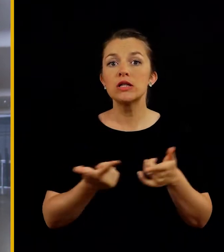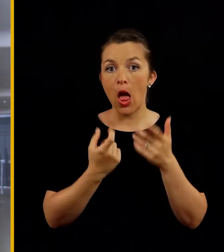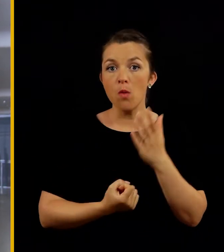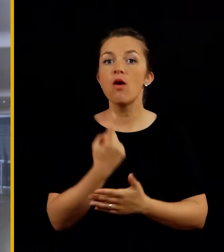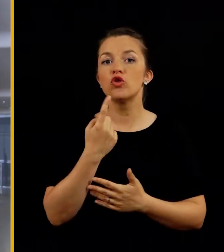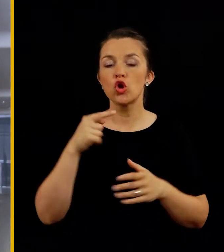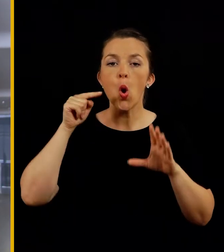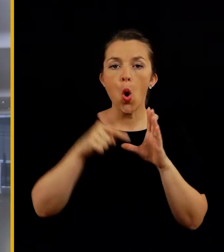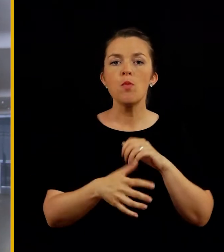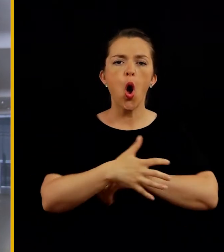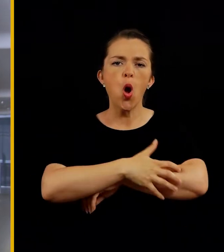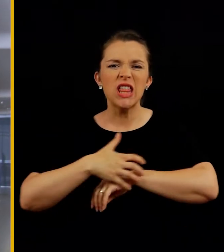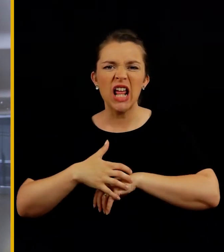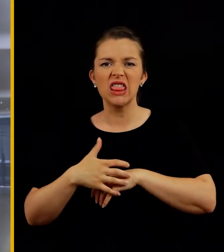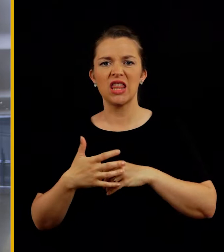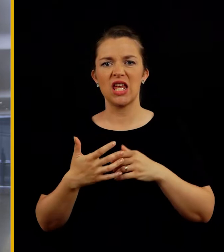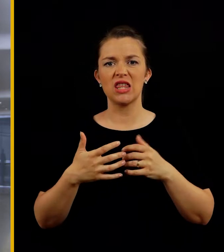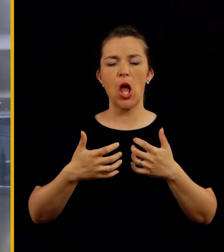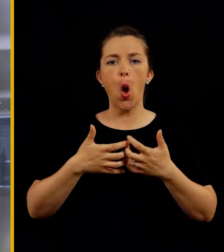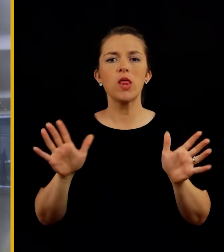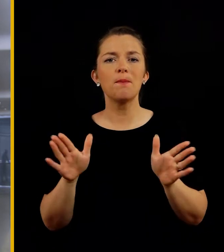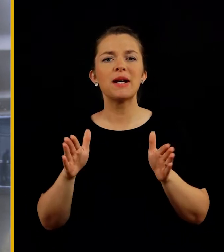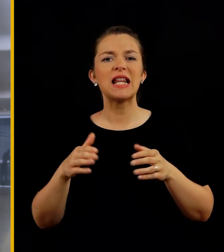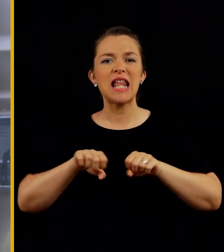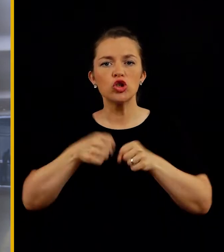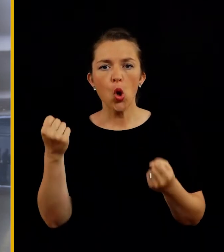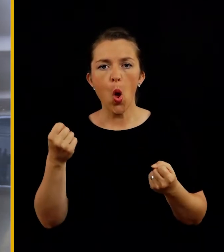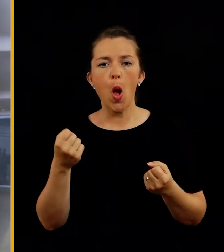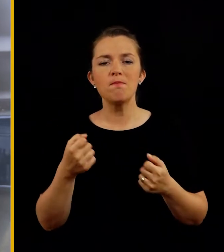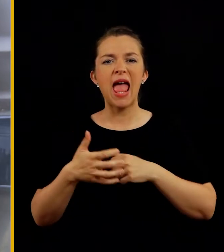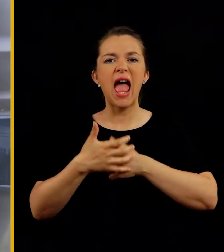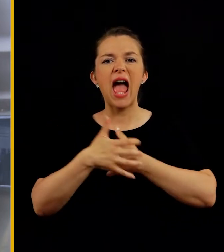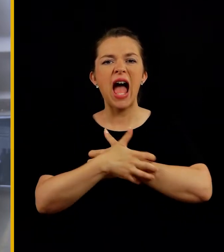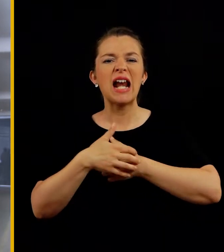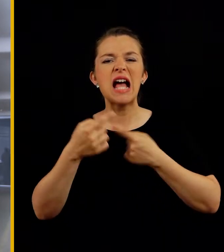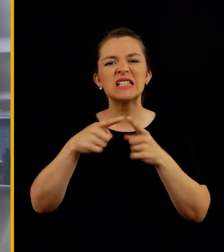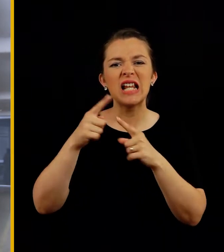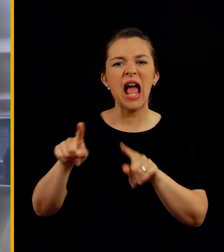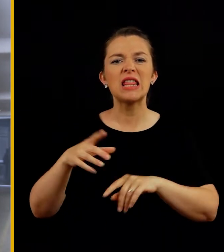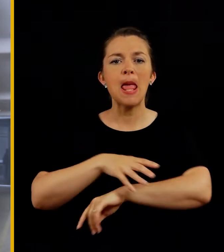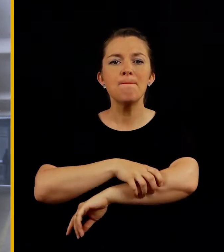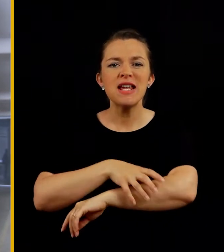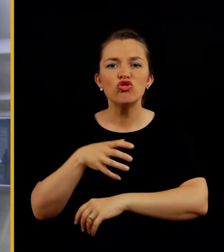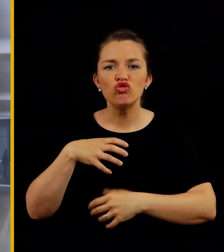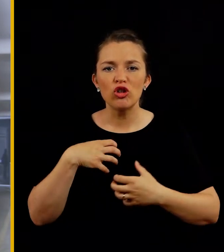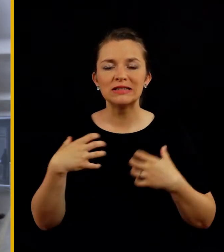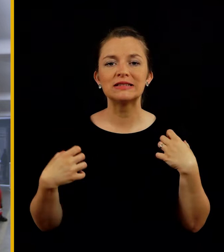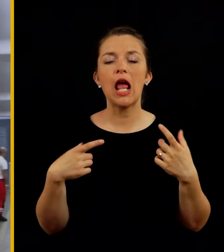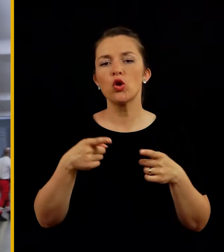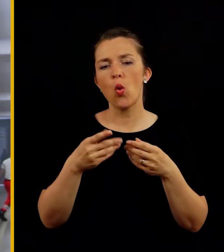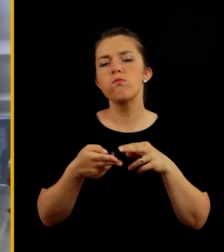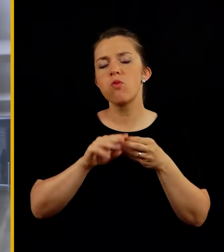hitrostih lahko povzročijo globoke odrgnine, odprte zlome, večje raztrganine mišic, kar vse